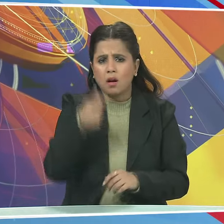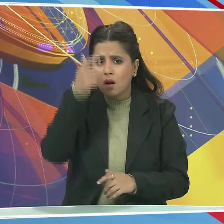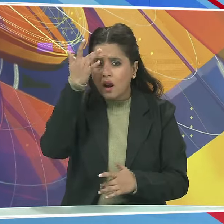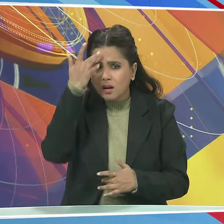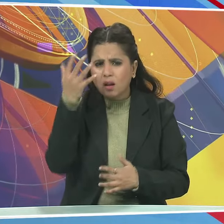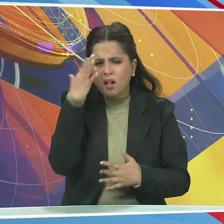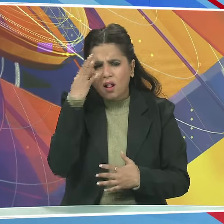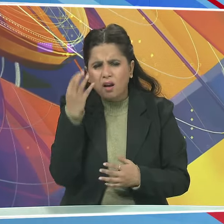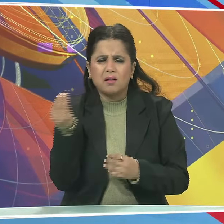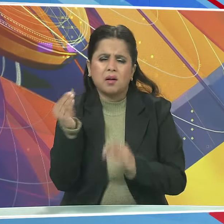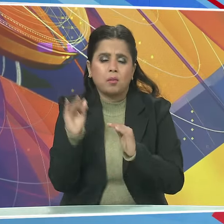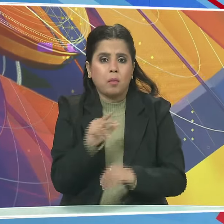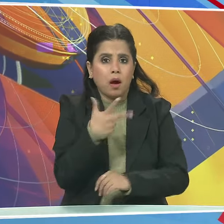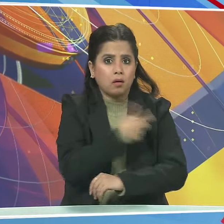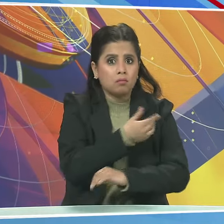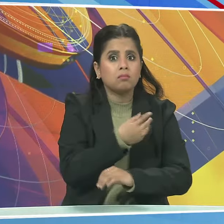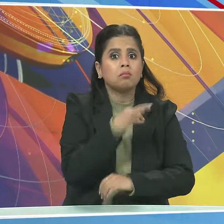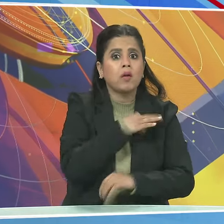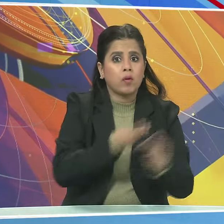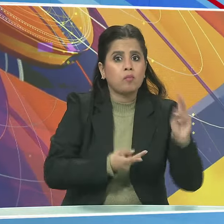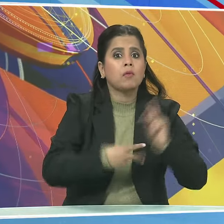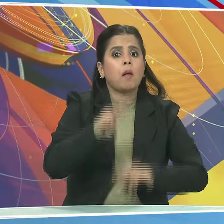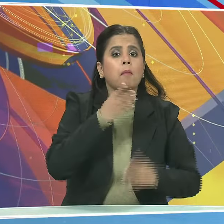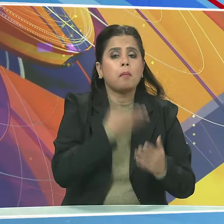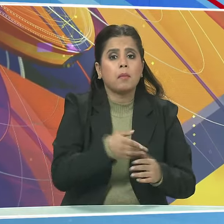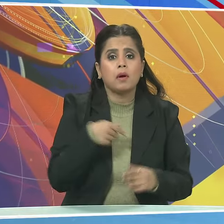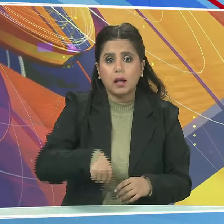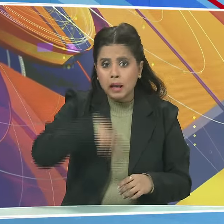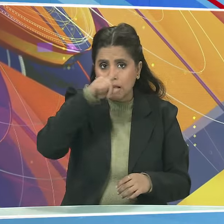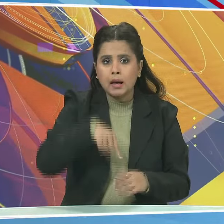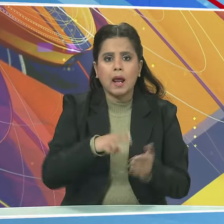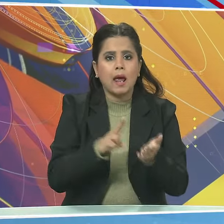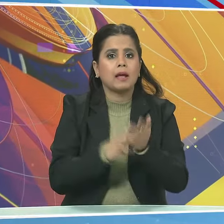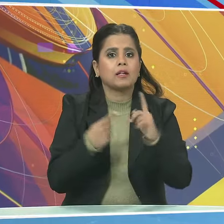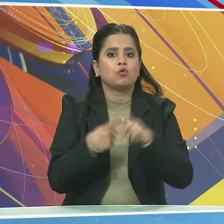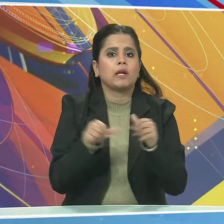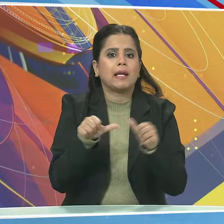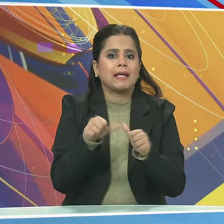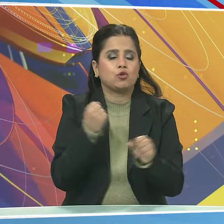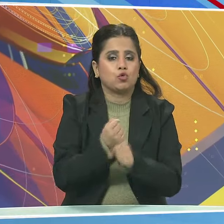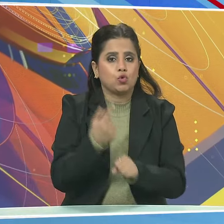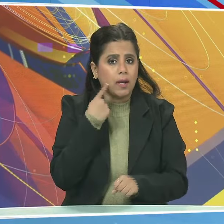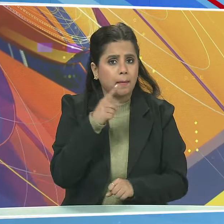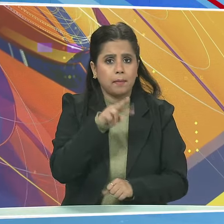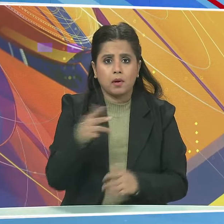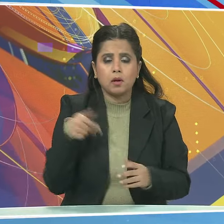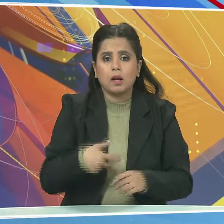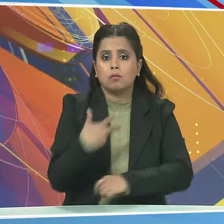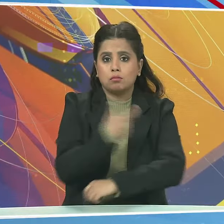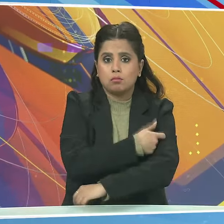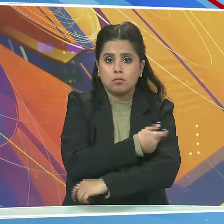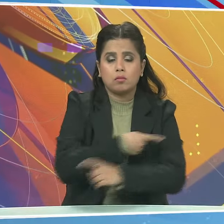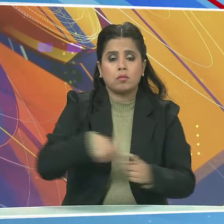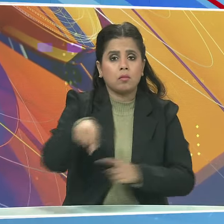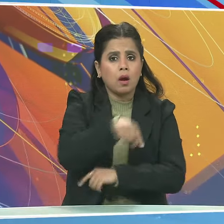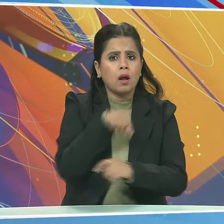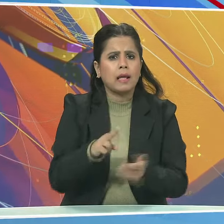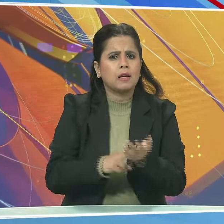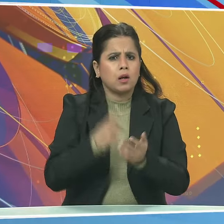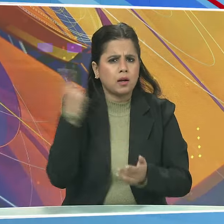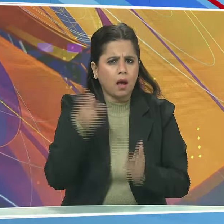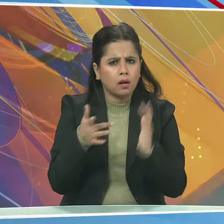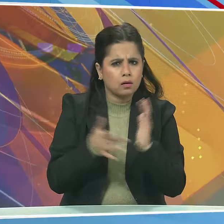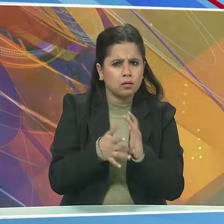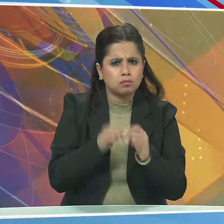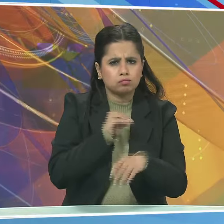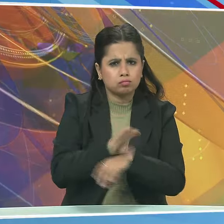अधिक है भारत में NTAGI यानी टीका करण पर राष्ट्रिय तक्नीकी